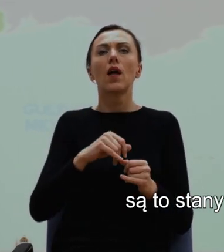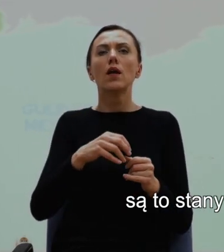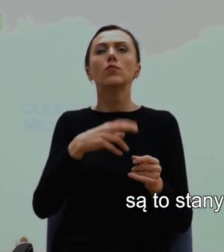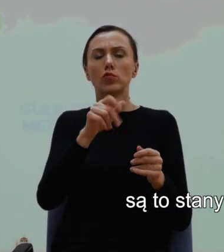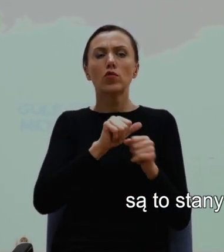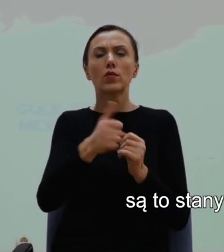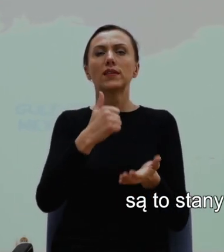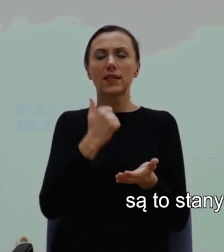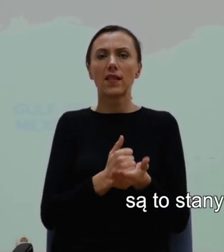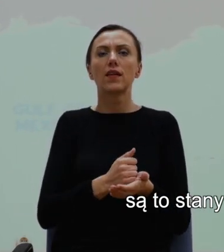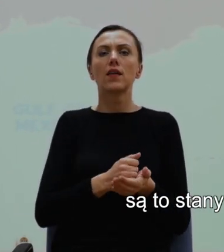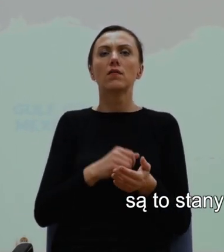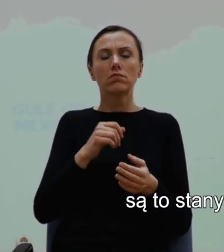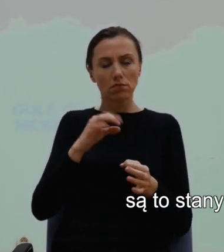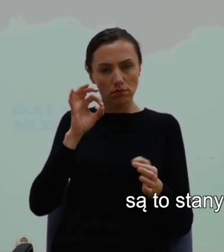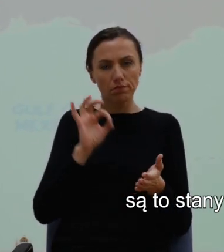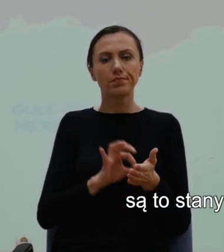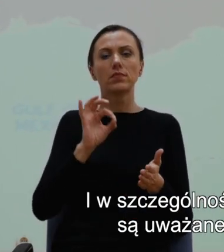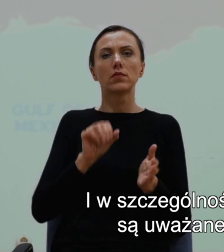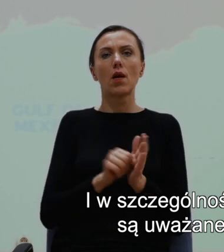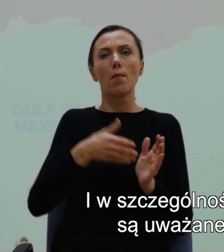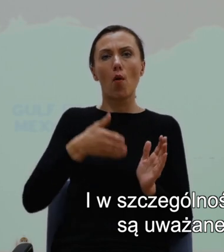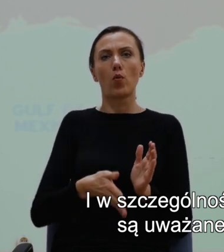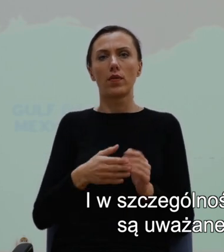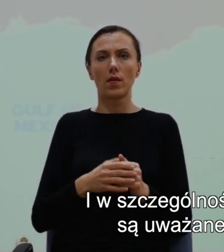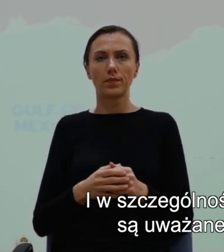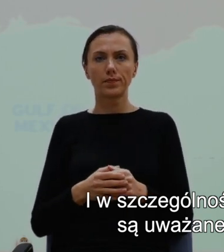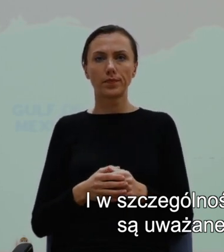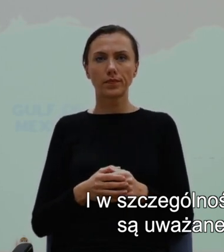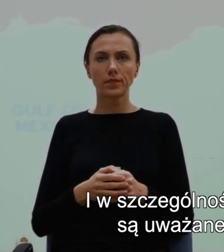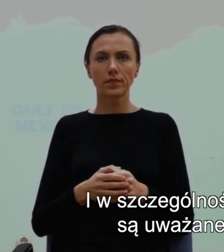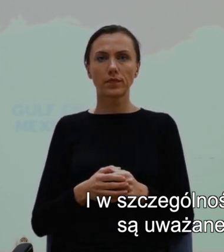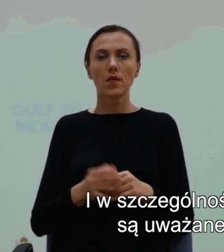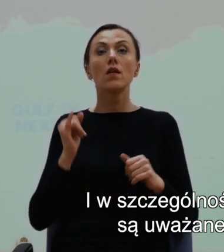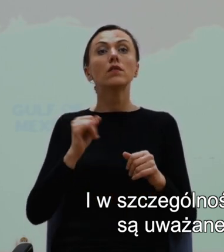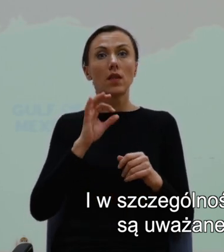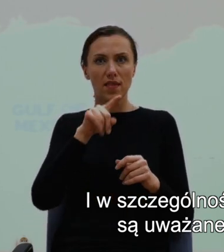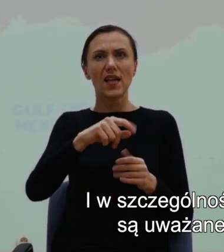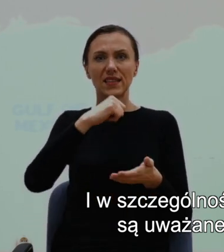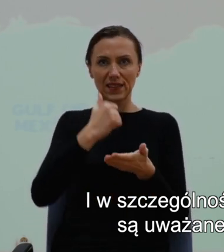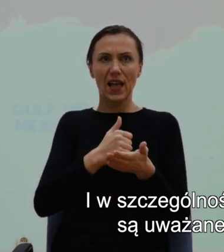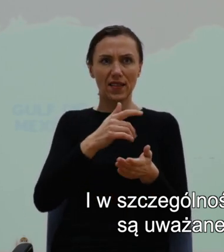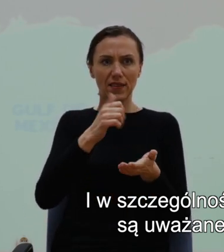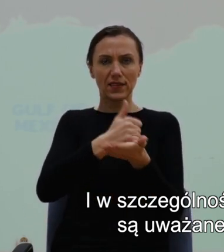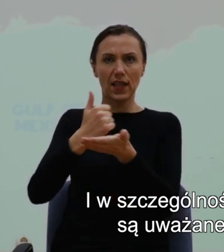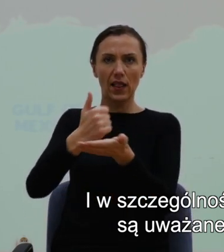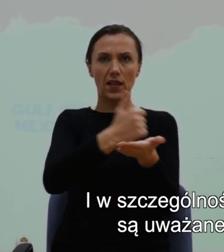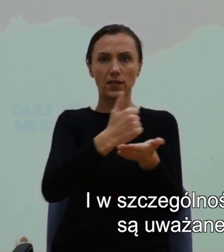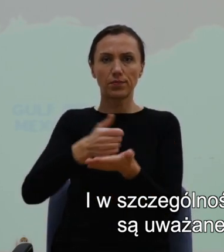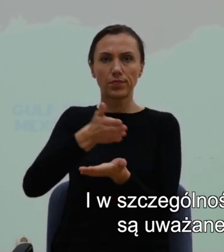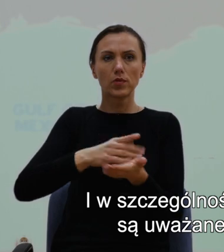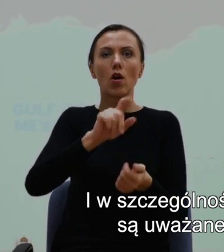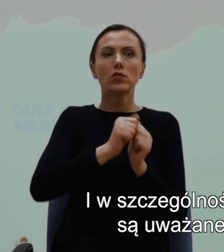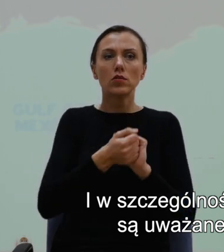stany typowo uznawane za typowe południe. I w szczególności te stany, których nazwy tutaj wymieniłem, są uważane za tak zwane